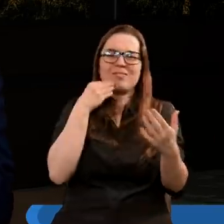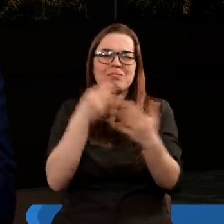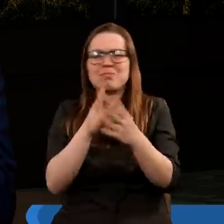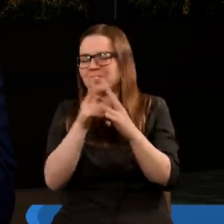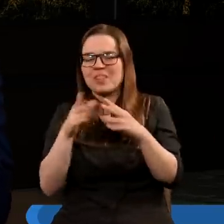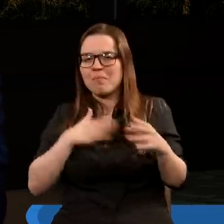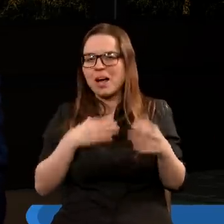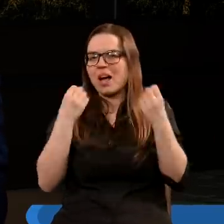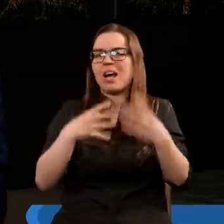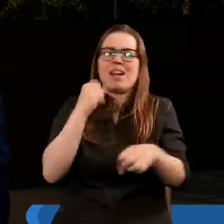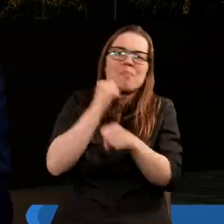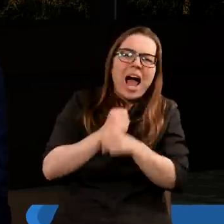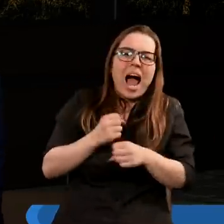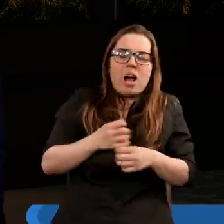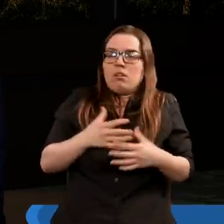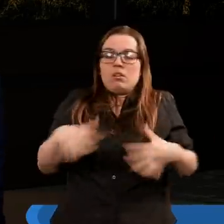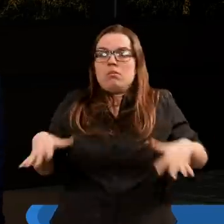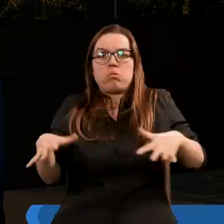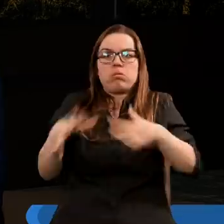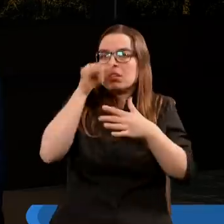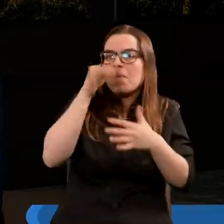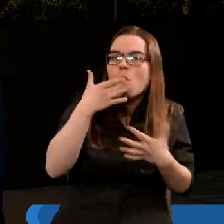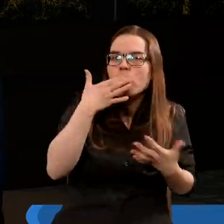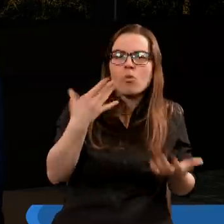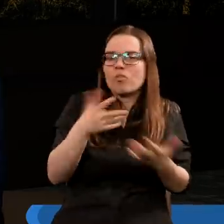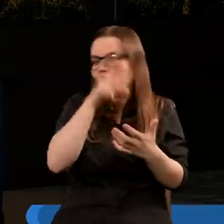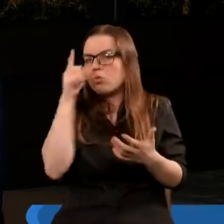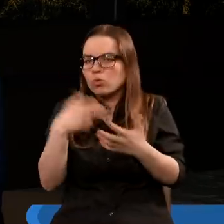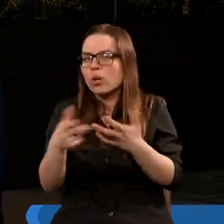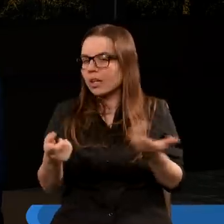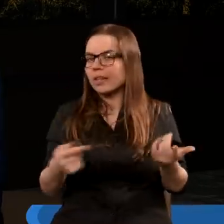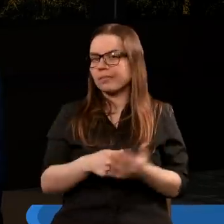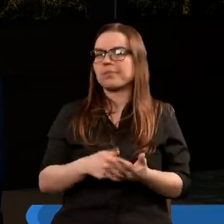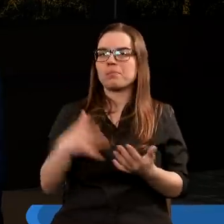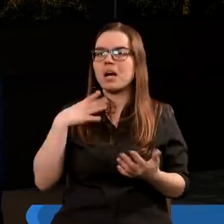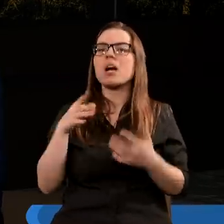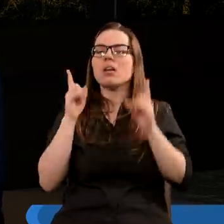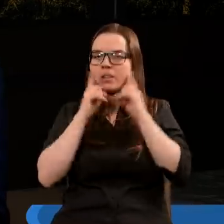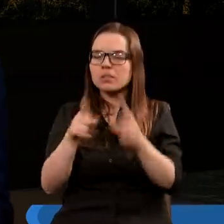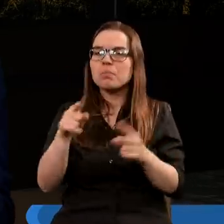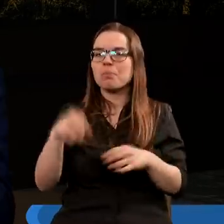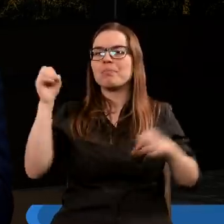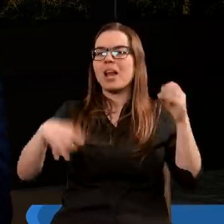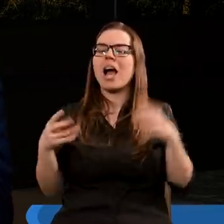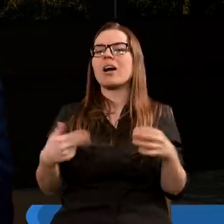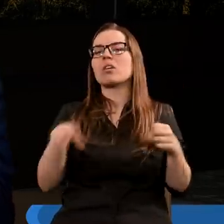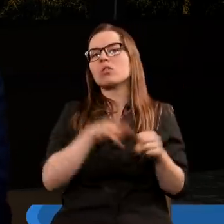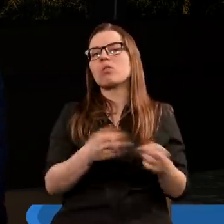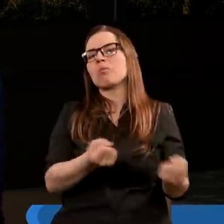widzimy, że oni byli sparaliżowani i nie mogli nic zrobić, jeśli chodzi o lud Boży. Więc uważam, że to były literalne plagi, które właśnie